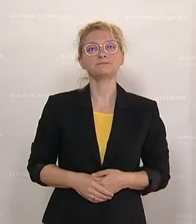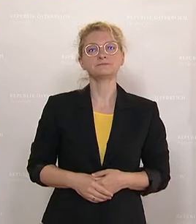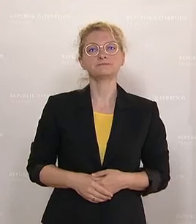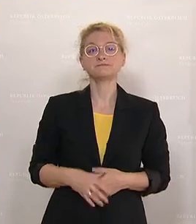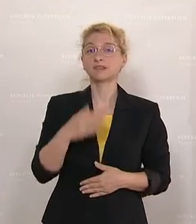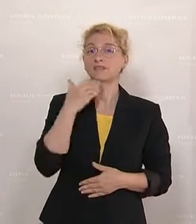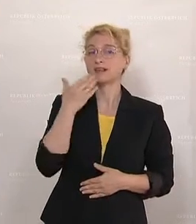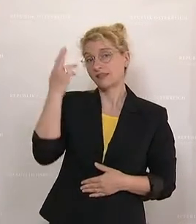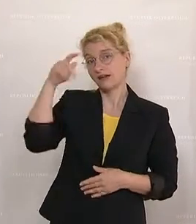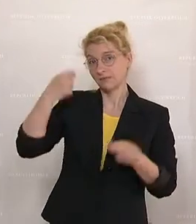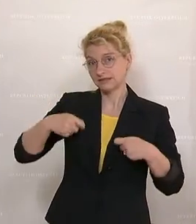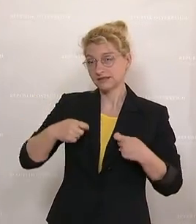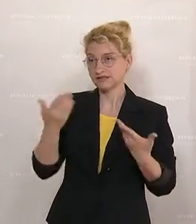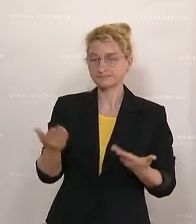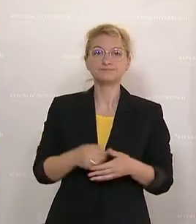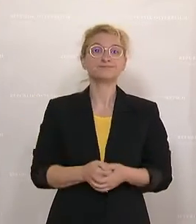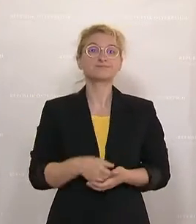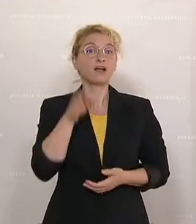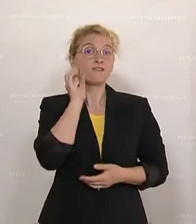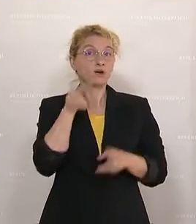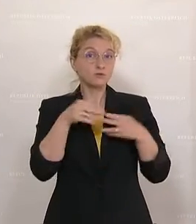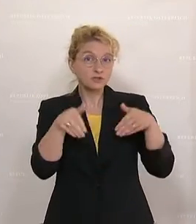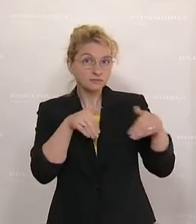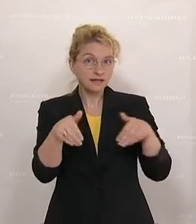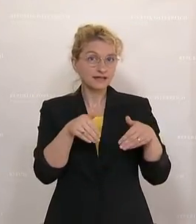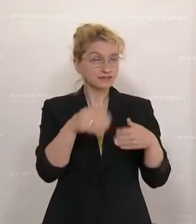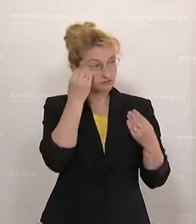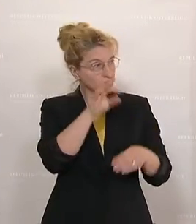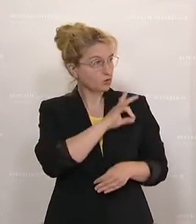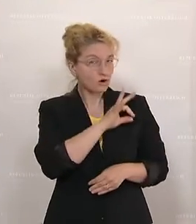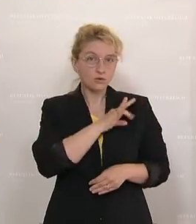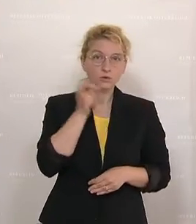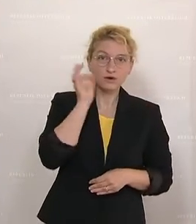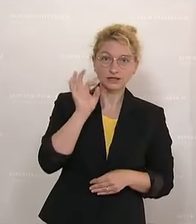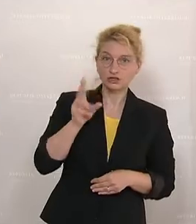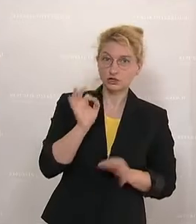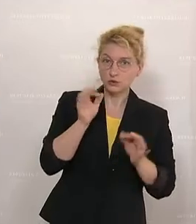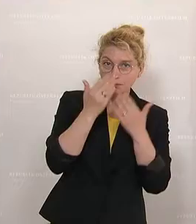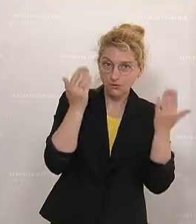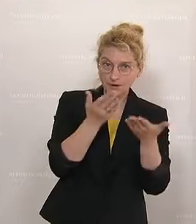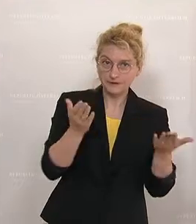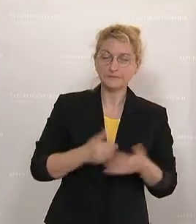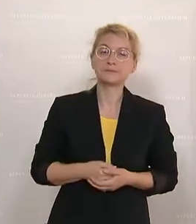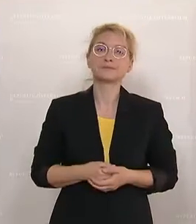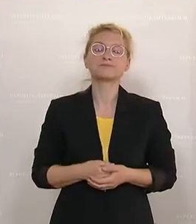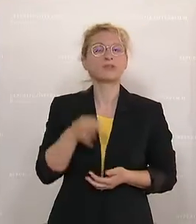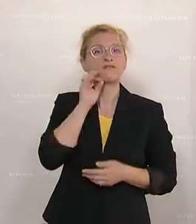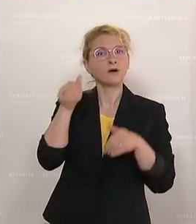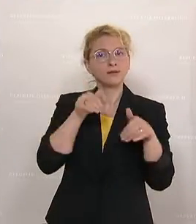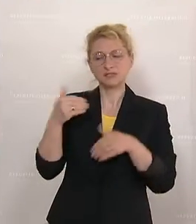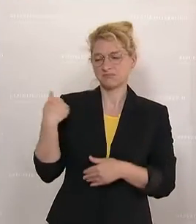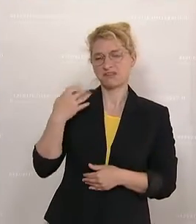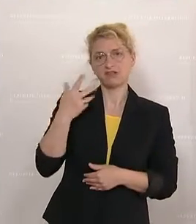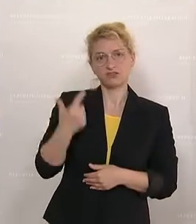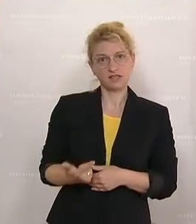Vielen Dank, Herr Präsident, Frau Bundesministerin, geschätzte Kolleginnen und Kollegen, einen schönen guten Morgen darf ich allen wünschen. Frau Ministerin, seit 24.